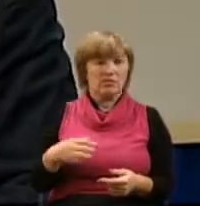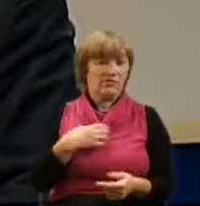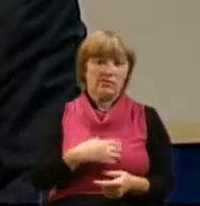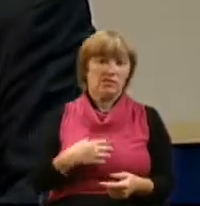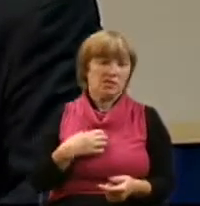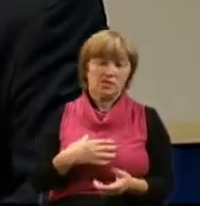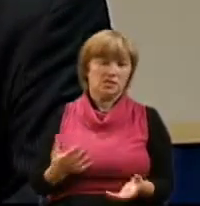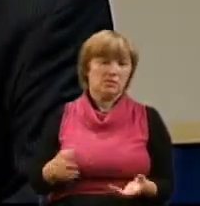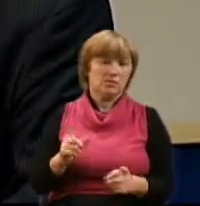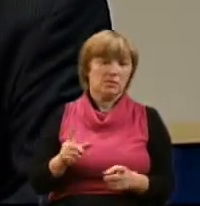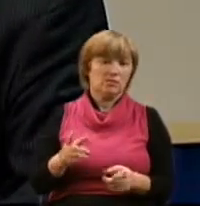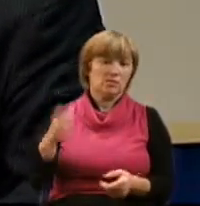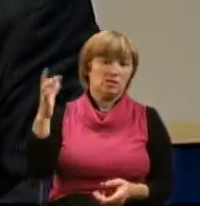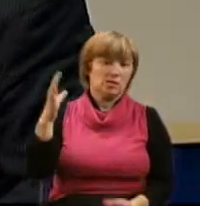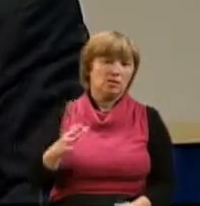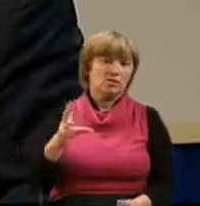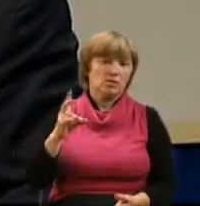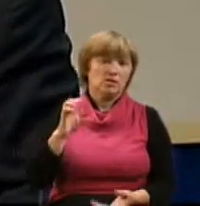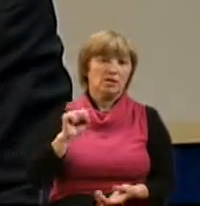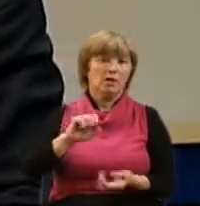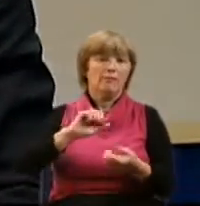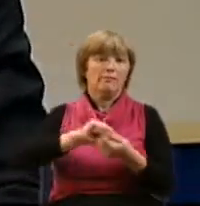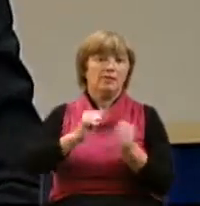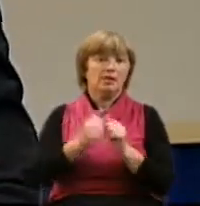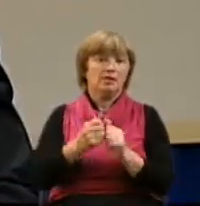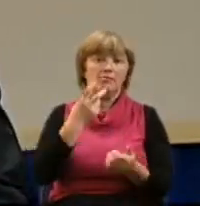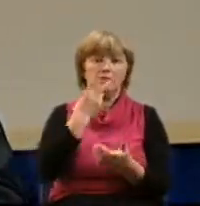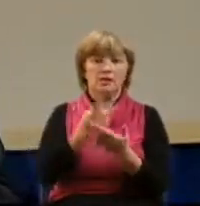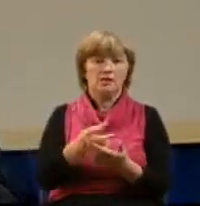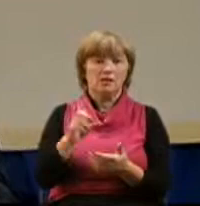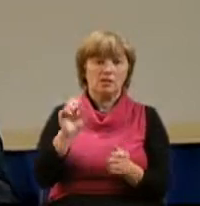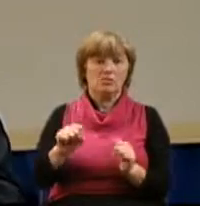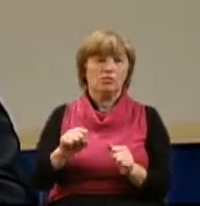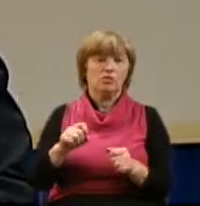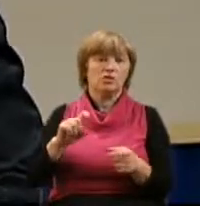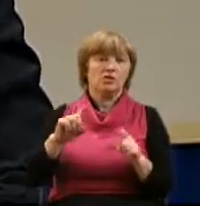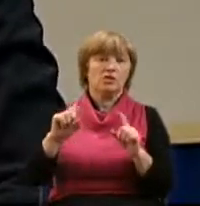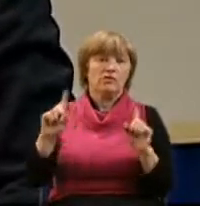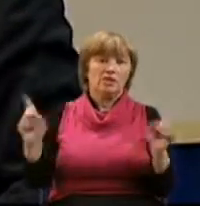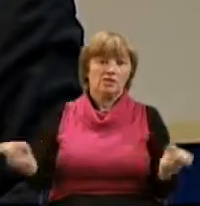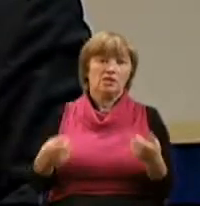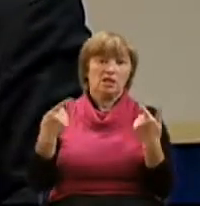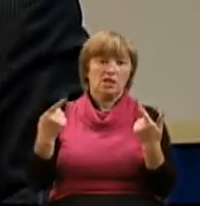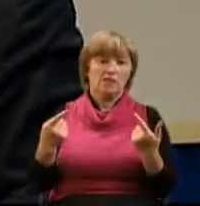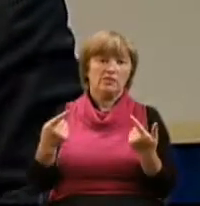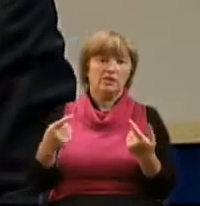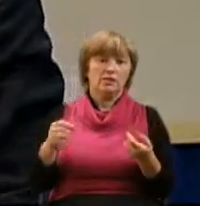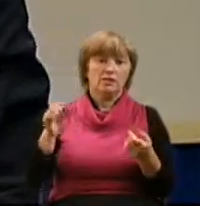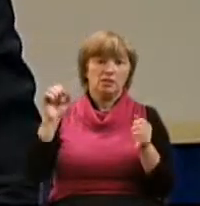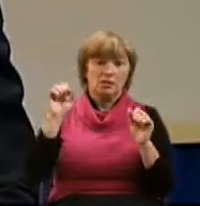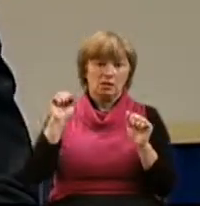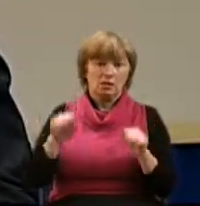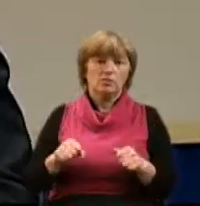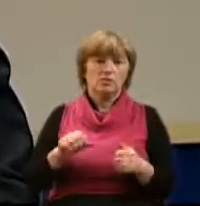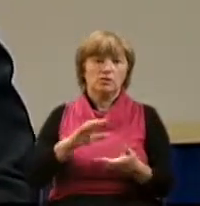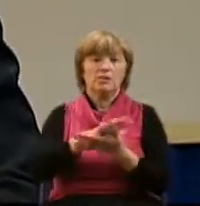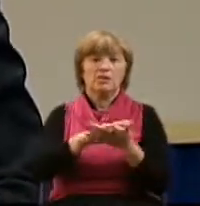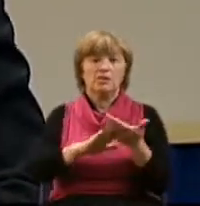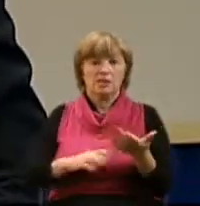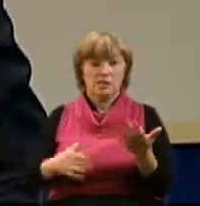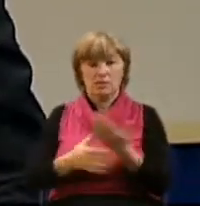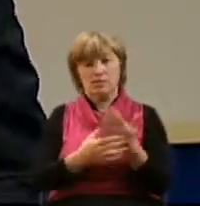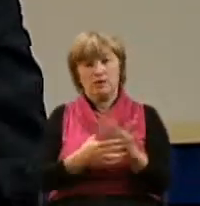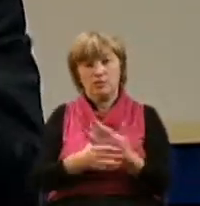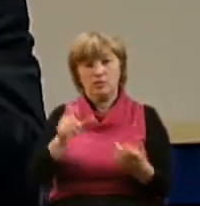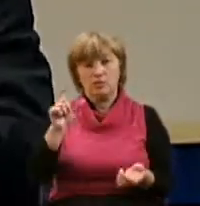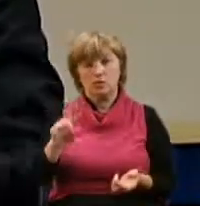потому что Господь на Петре показал, что Он силен восстановить, Он силен простить и помочь тем людям,